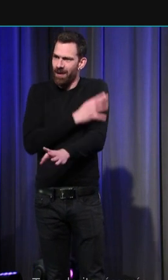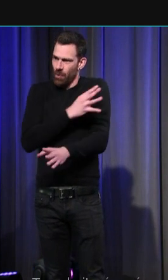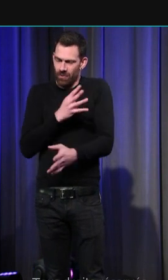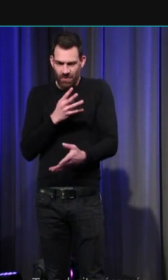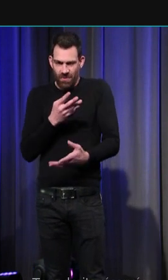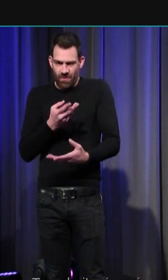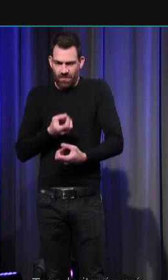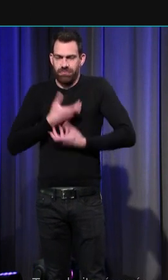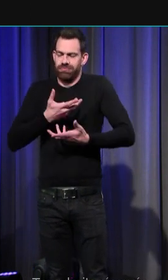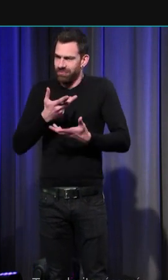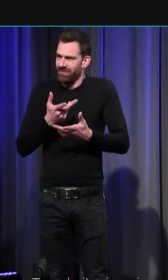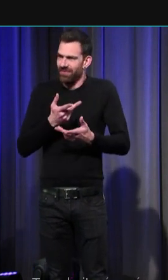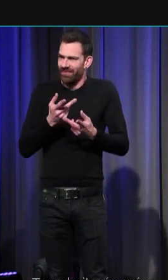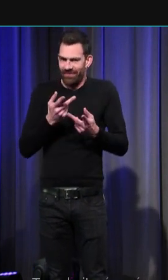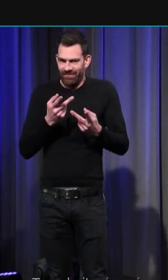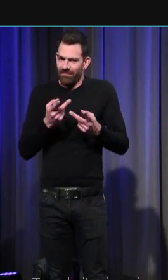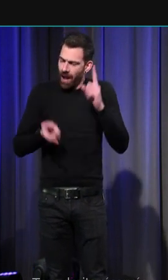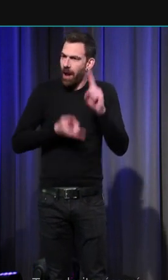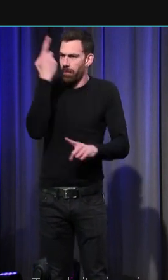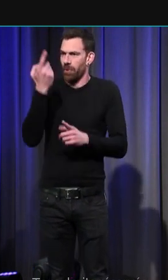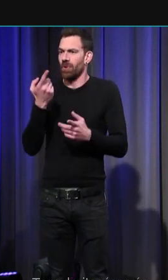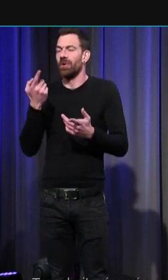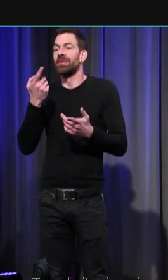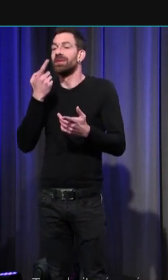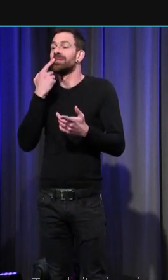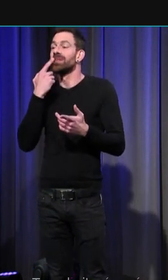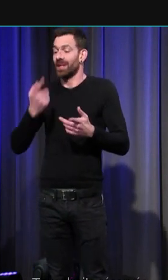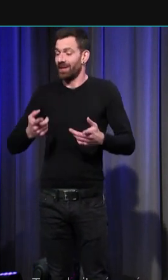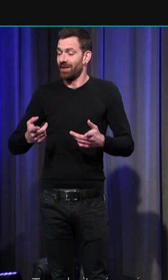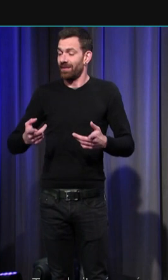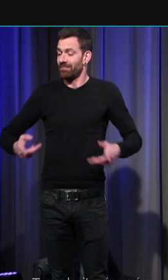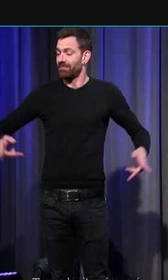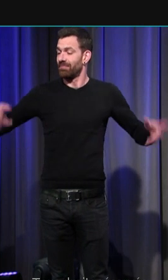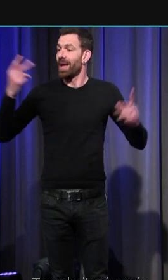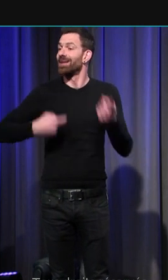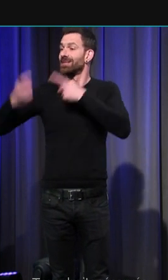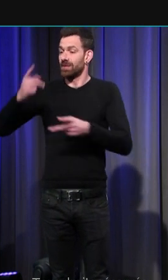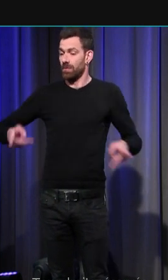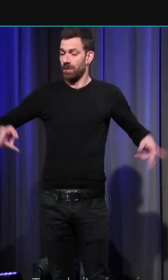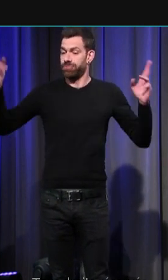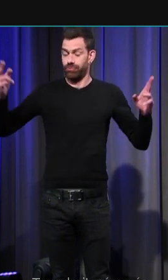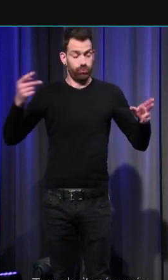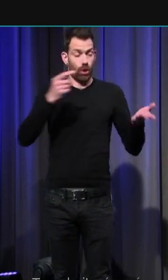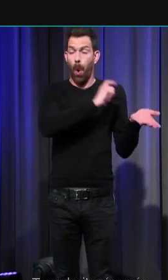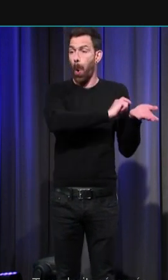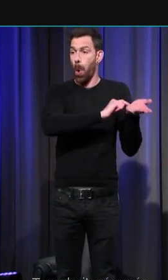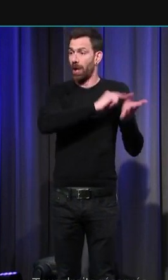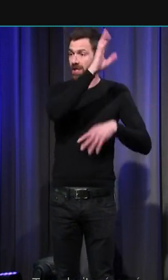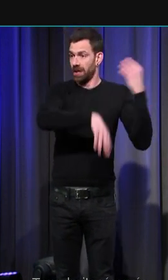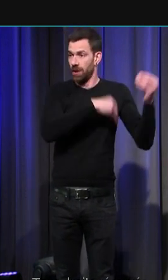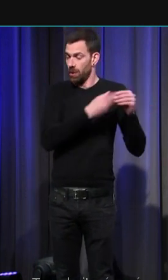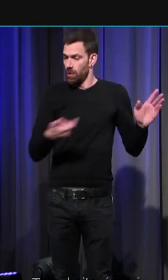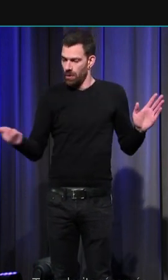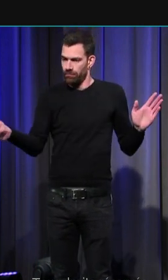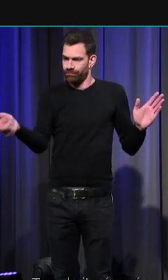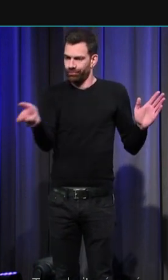'historien. Cela implique que plus on remonte le cours du temps vers les origines du monde moderne, et donc vers